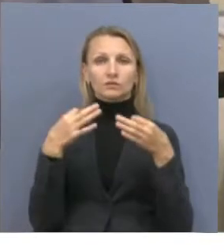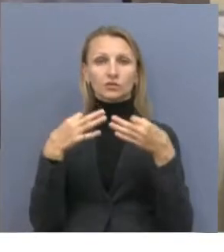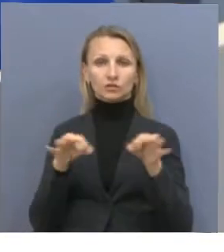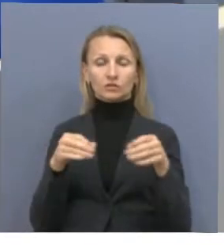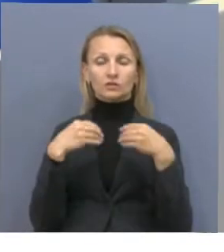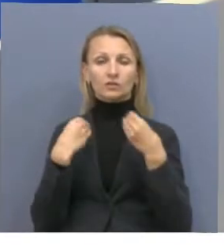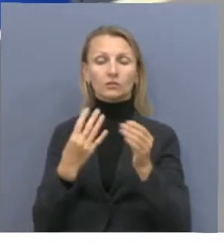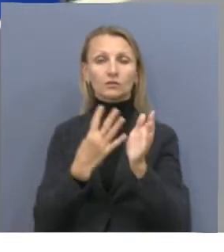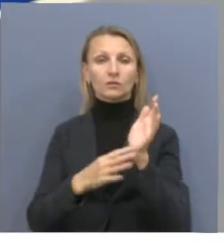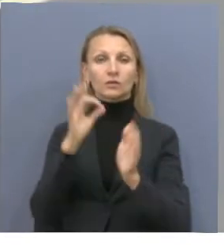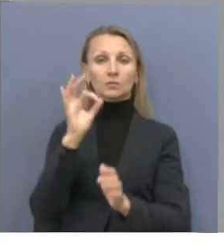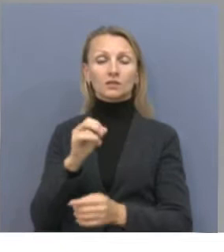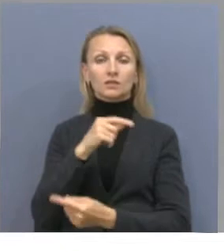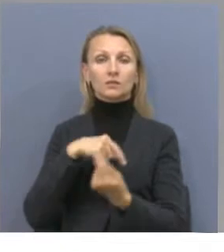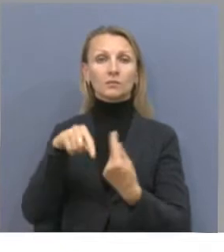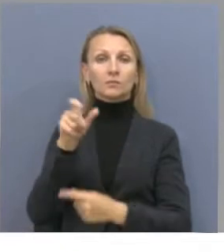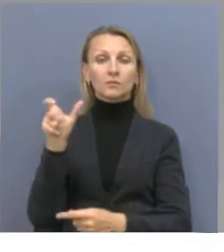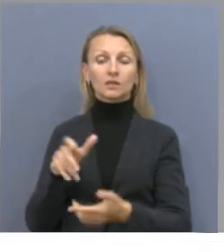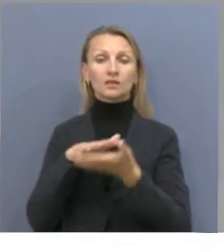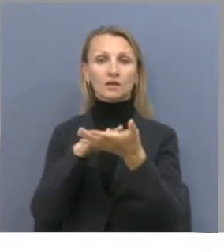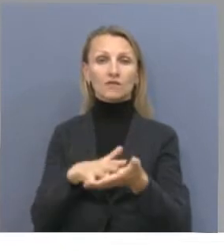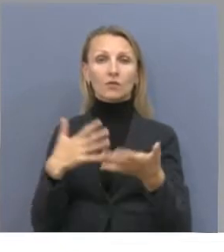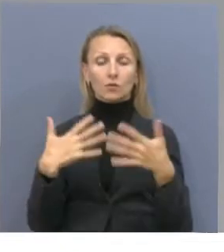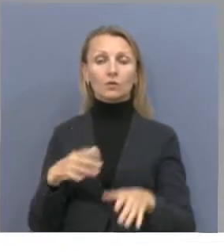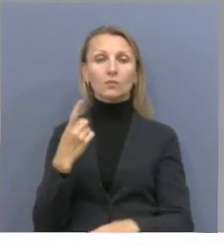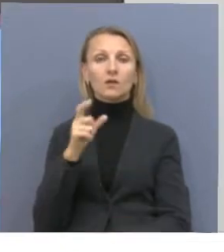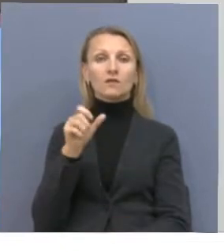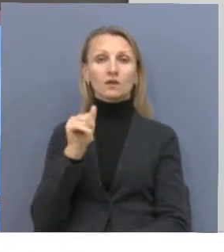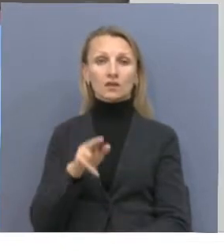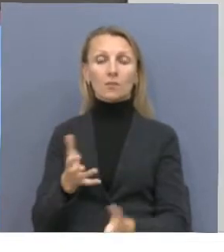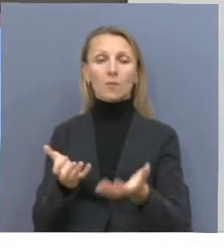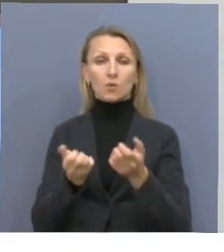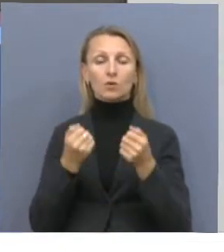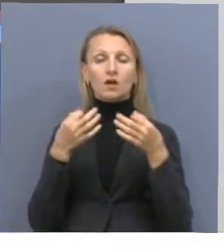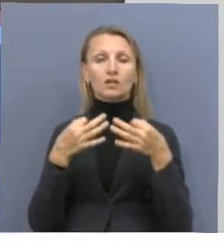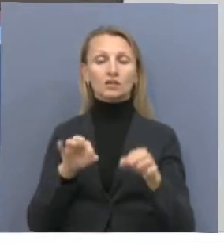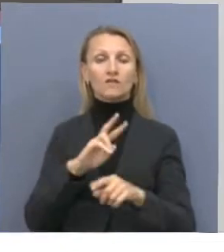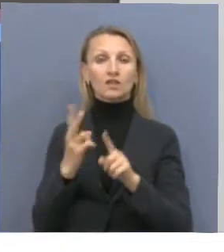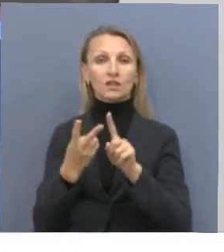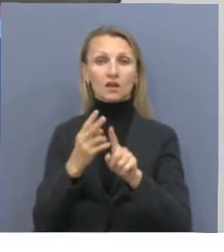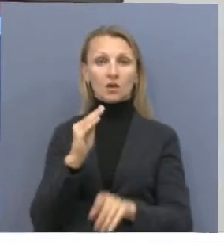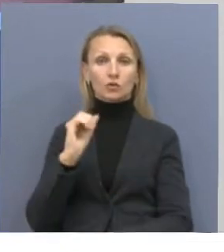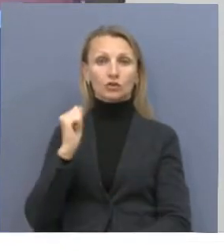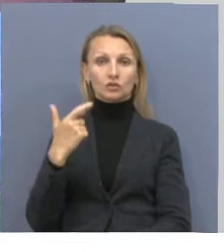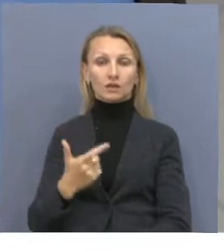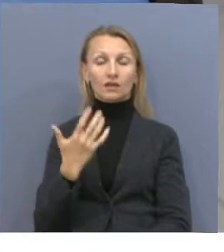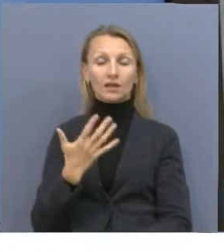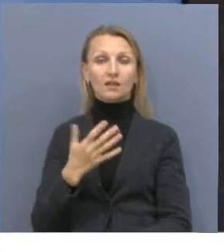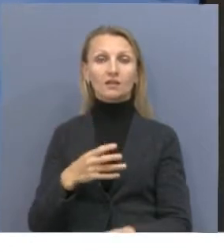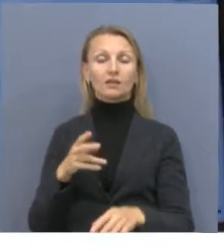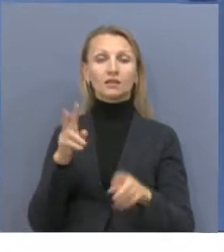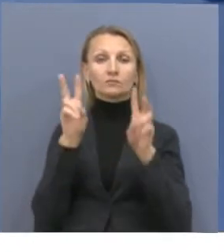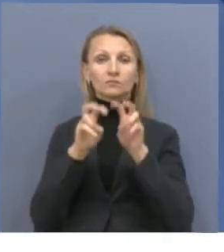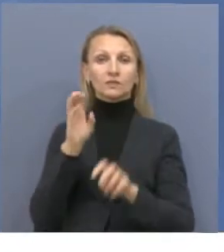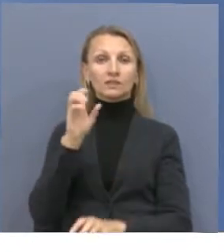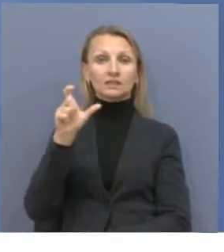% предпринимателей, подавших заявки, уже на первом этапе получили разрешение. Второй шаг. Если же деятельность требует санконтроля,